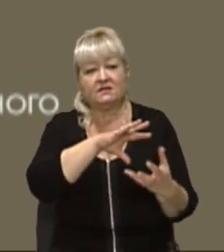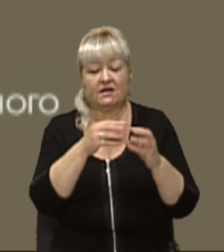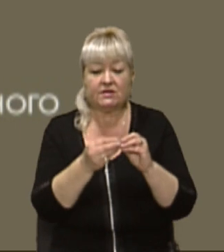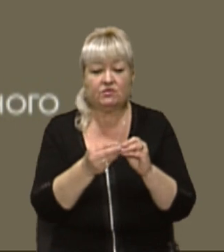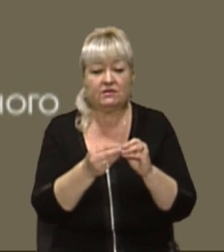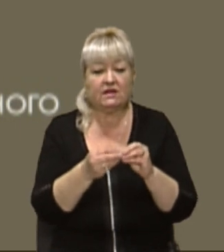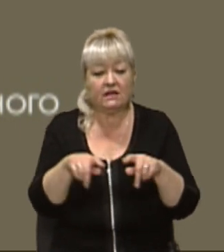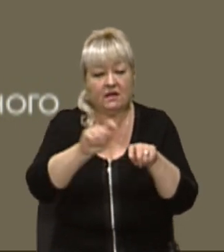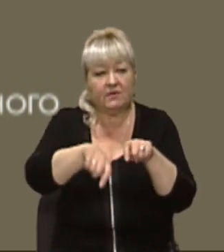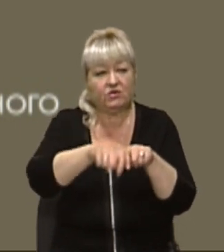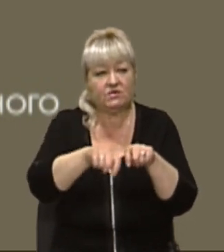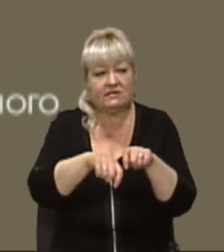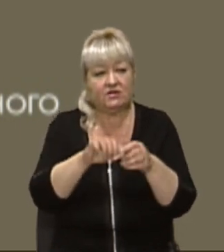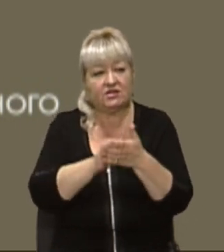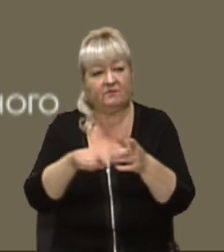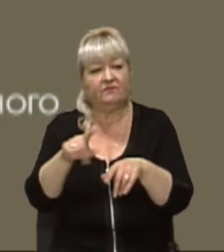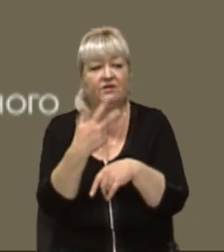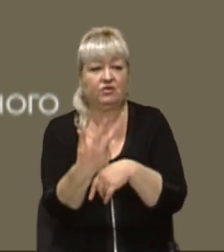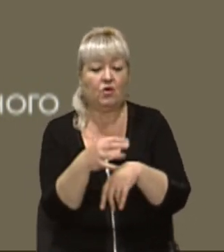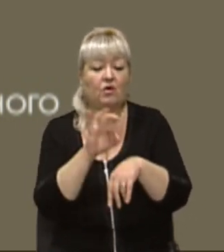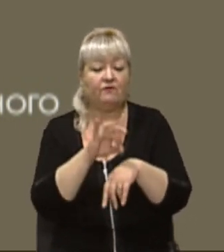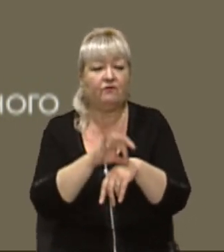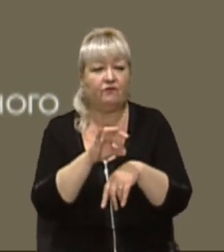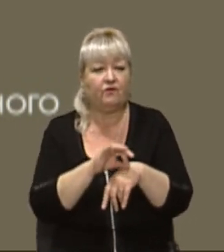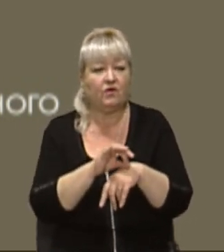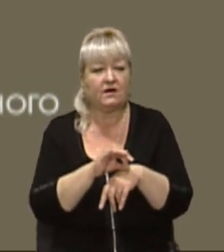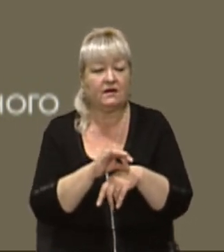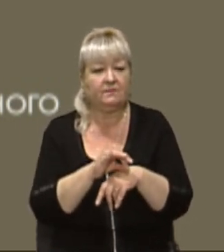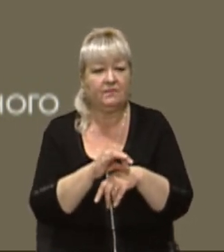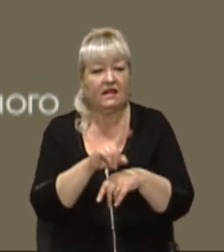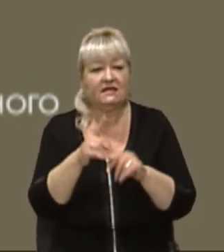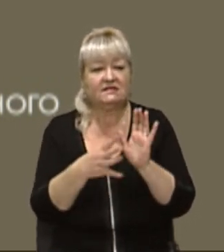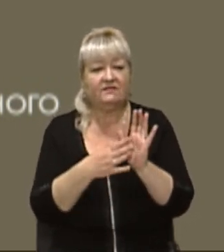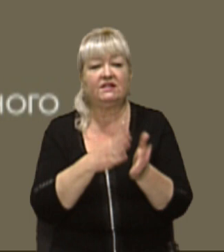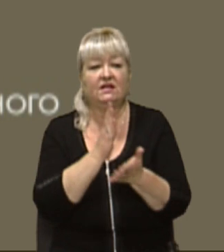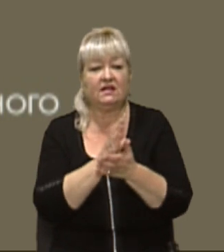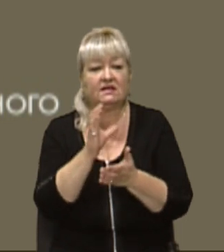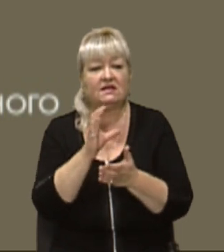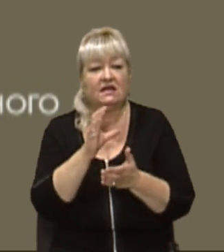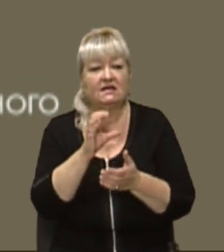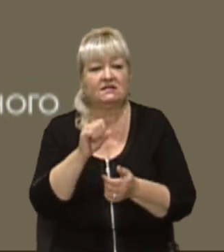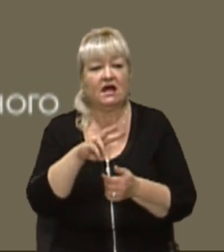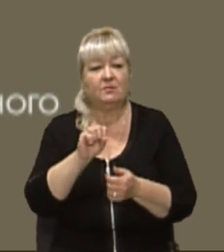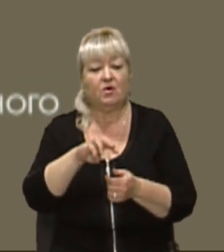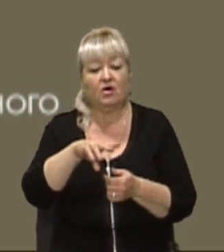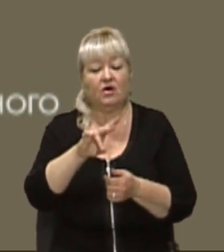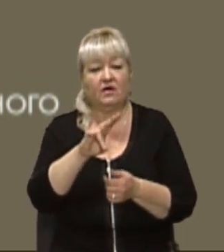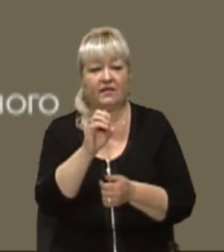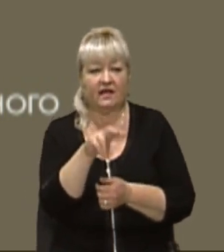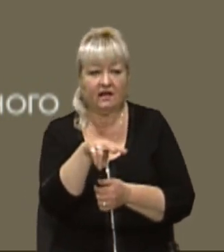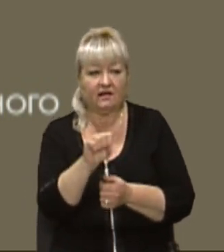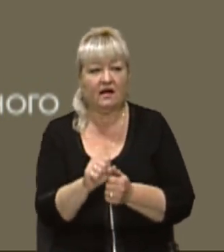досліджень від хворих, від трьох хворих, з дев'яти йде сальмонелла, тобто це сальмонелліоз. І